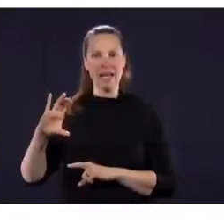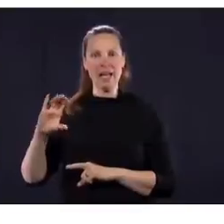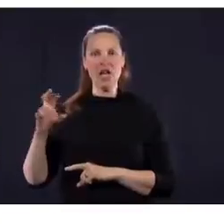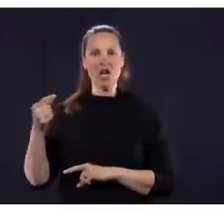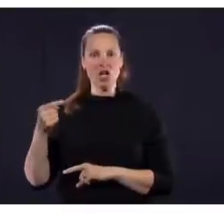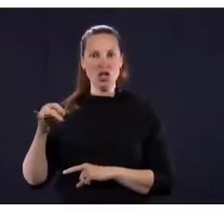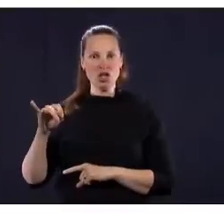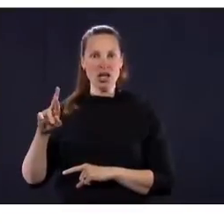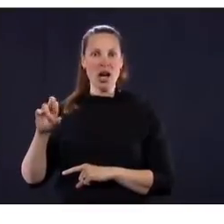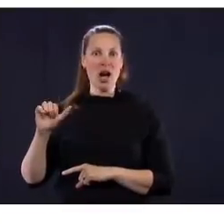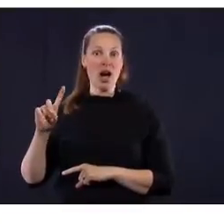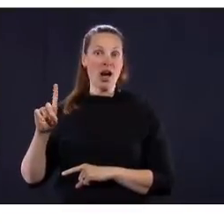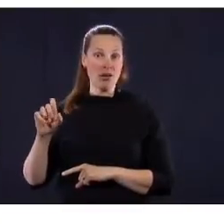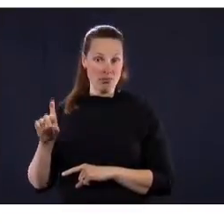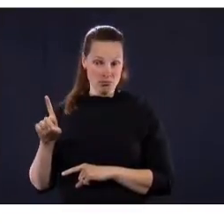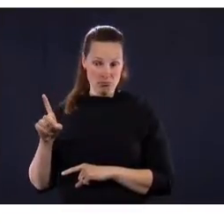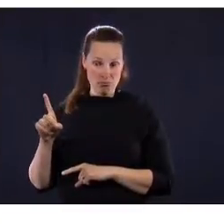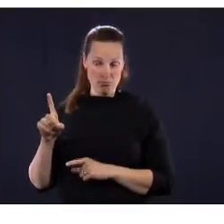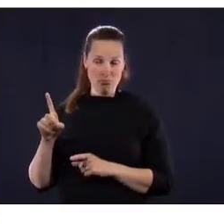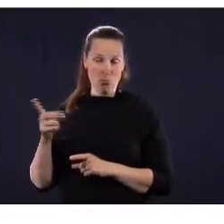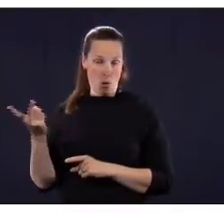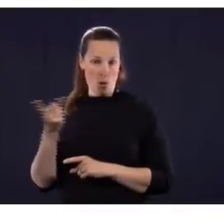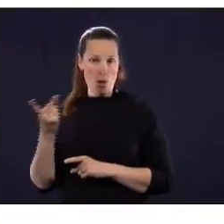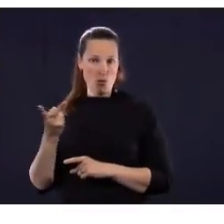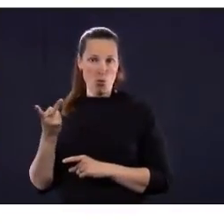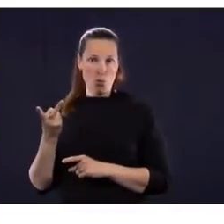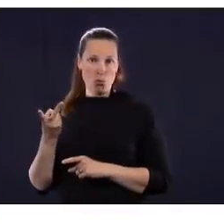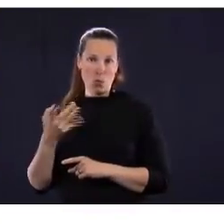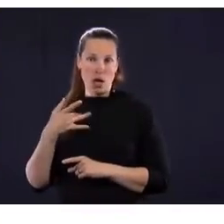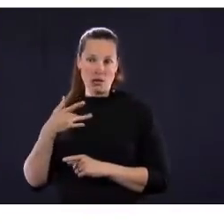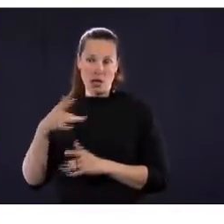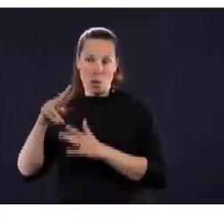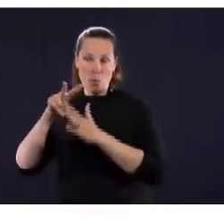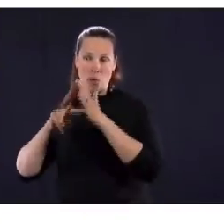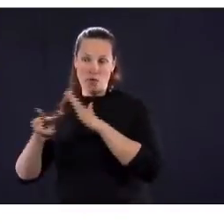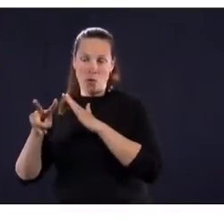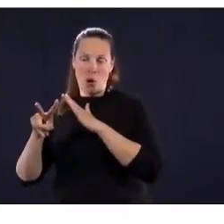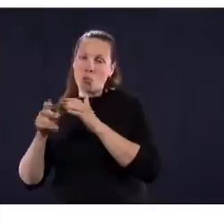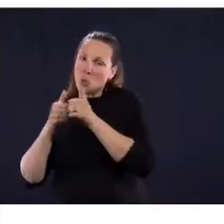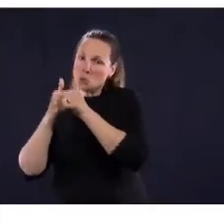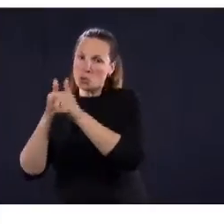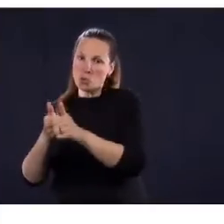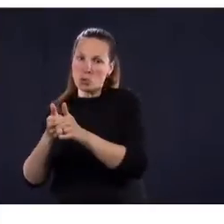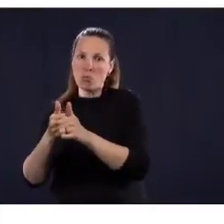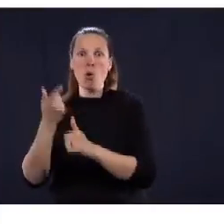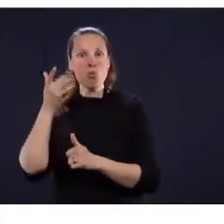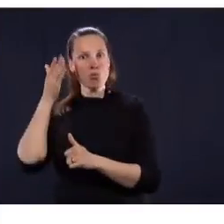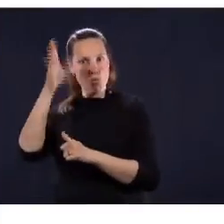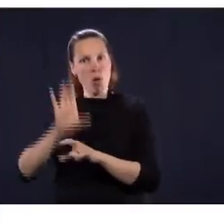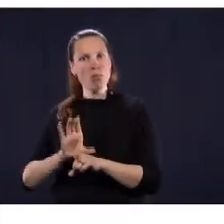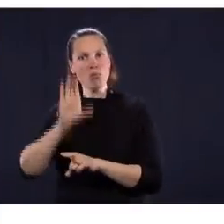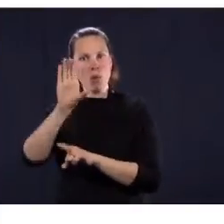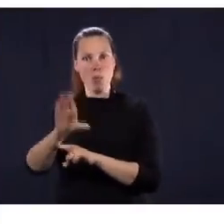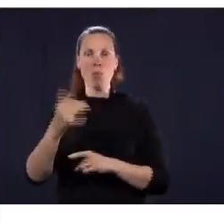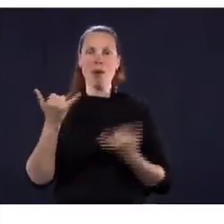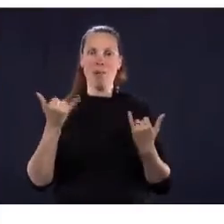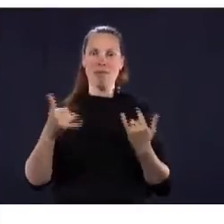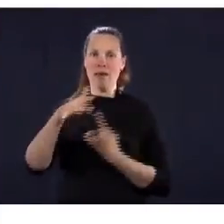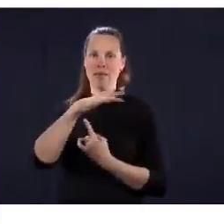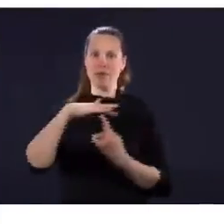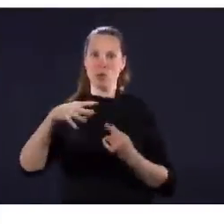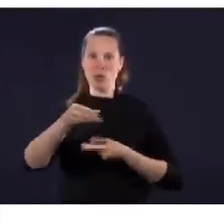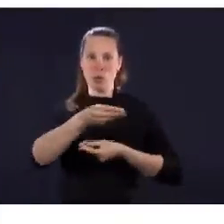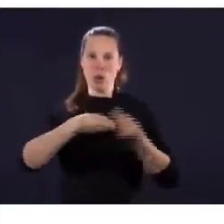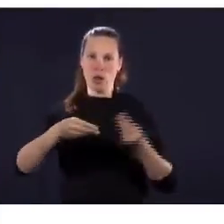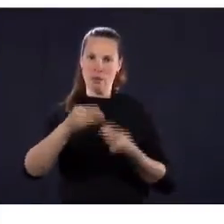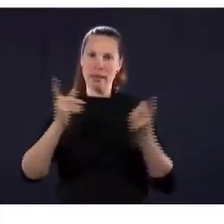the opposition says next week is too early for Montreal to reopen. Are you rushing things? Will